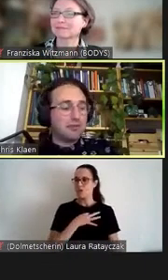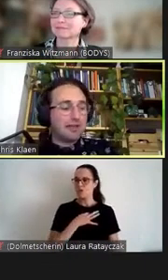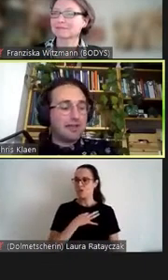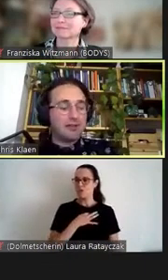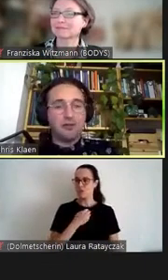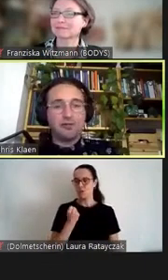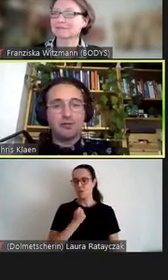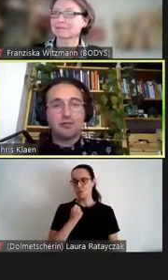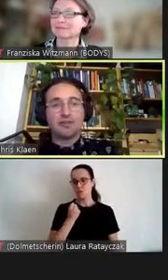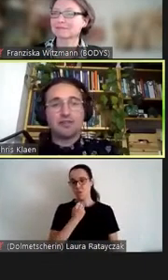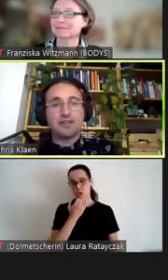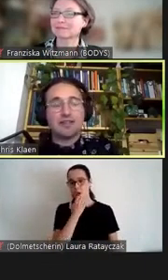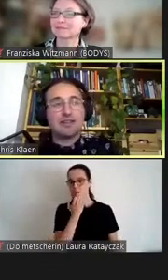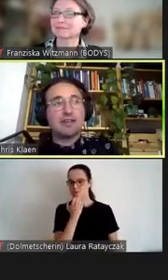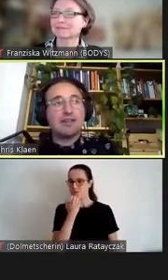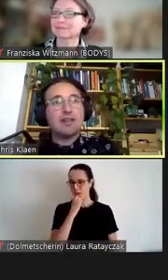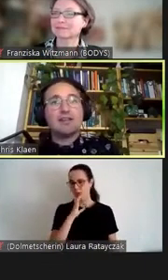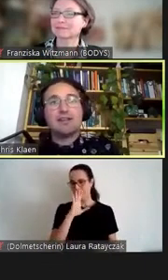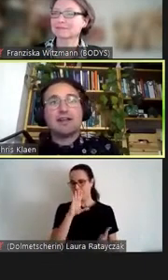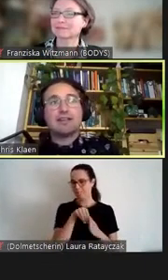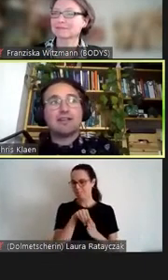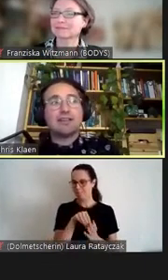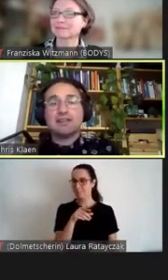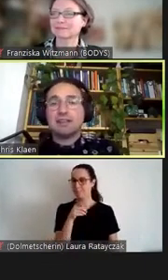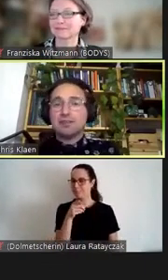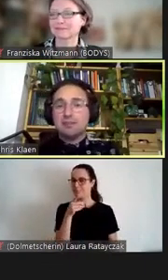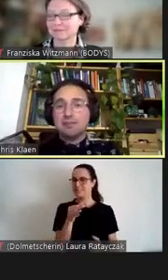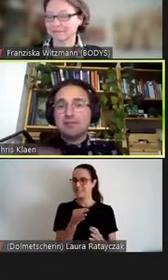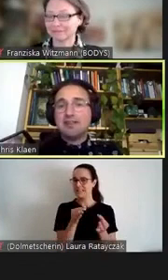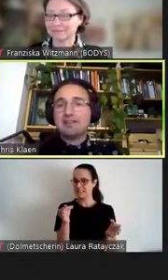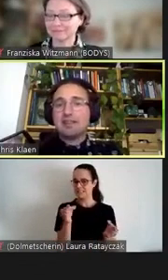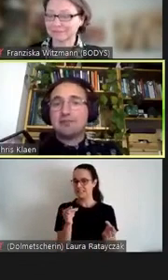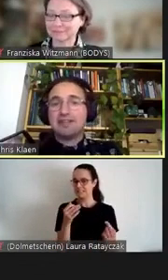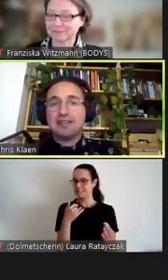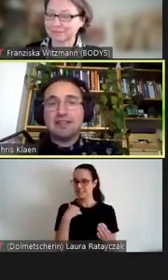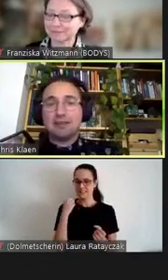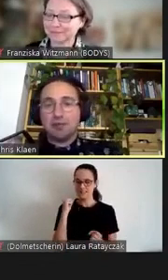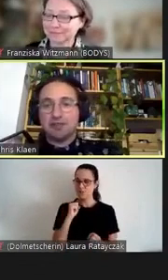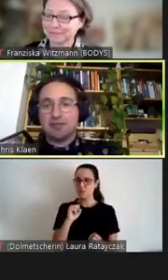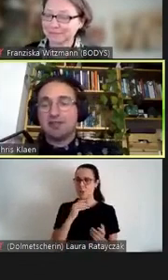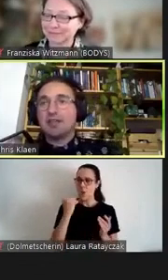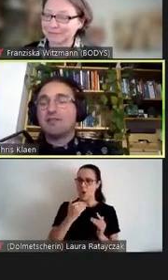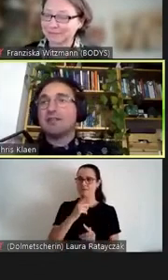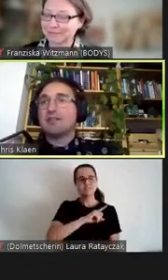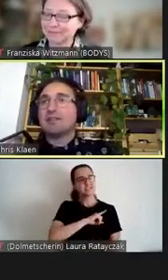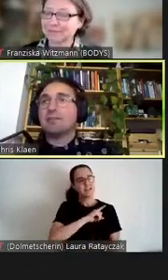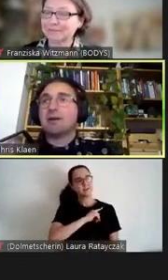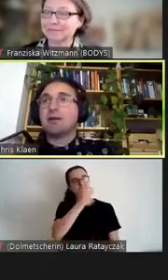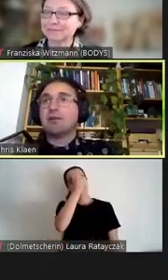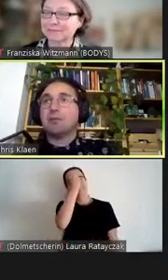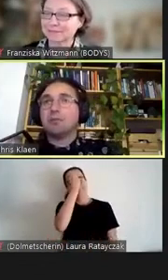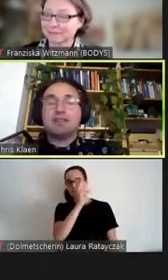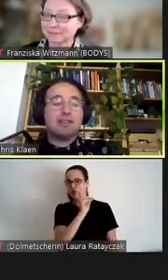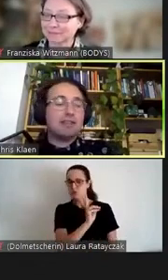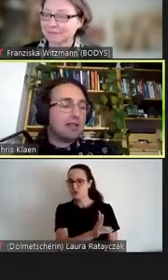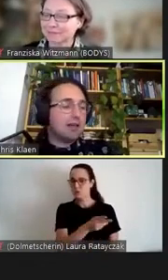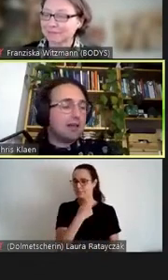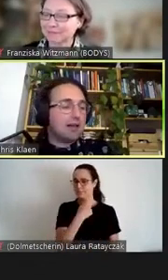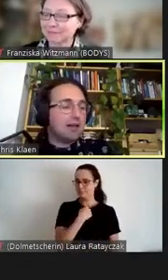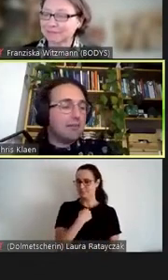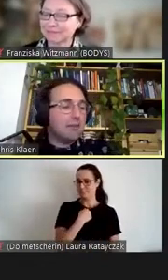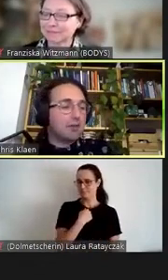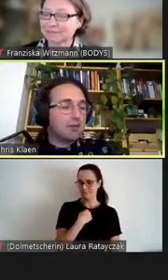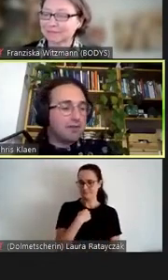große Menge an Hoffnung und es ist ein Satz, an den ich mich immer wieder selbst erinnern möchte, wenn es eben auch um die